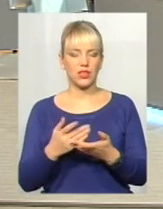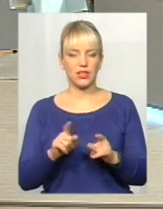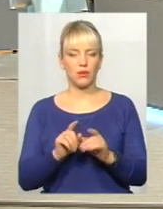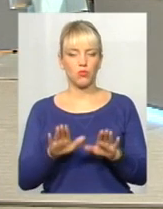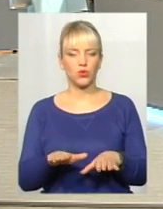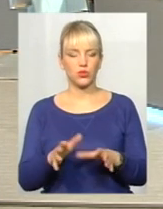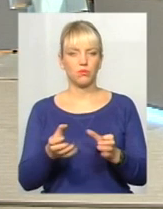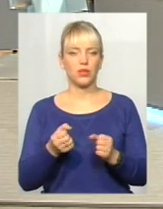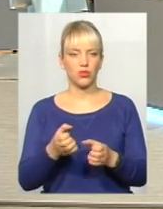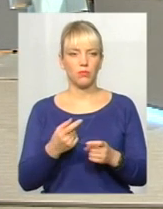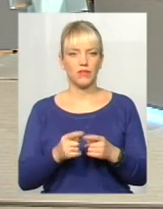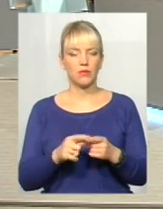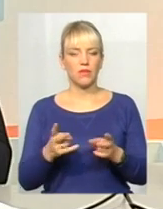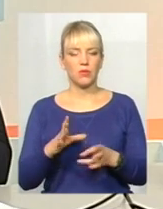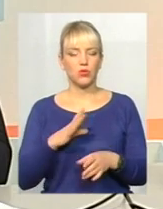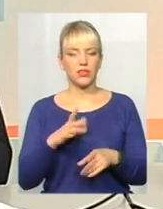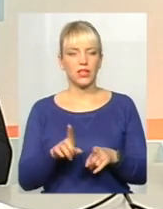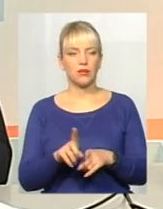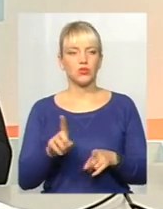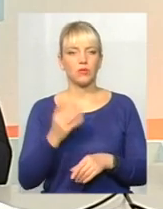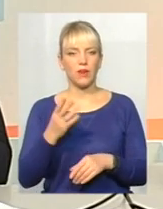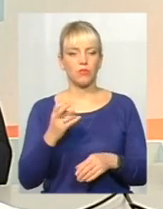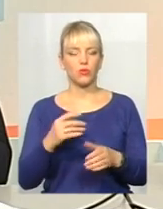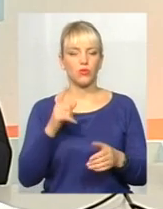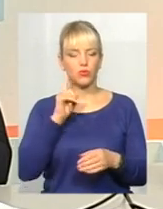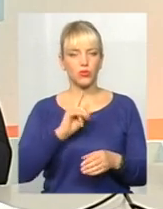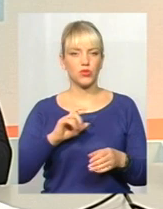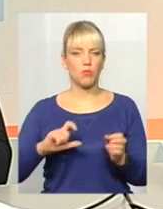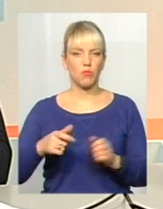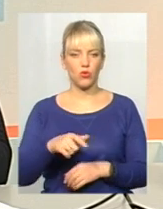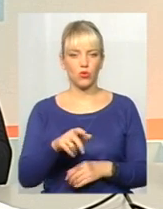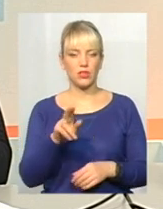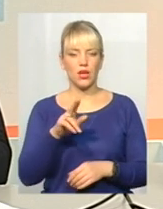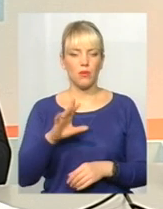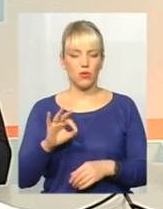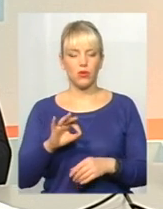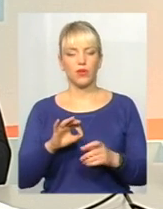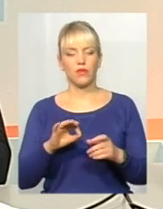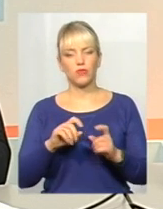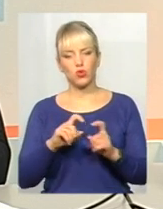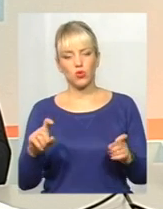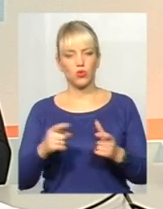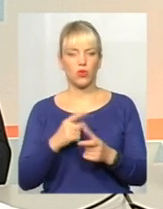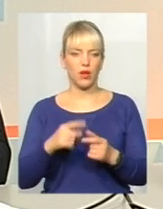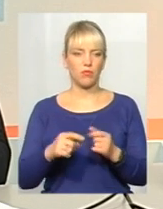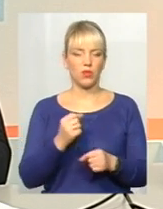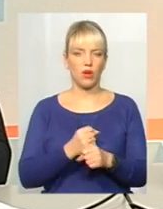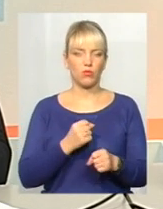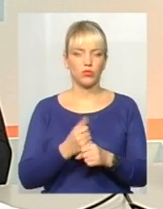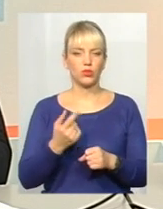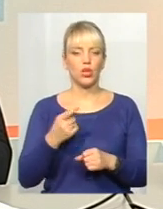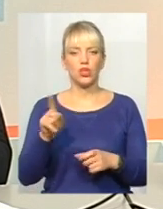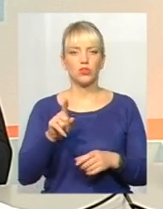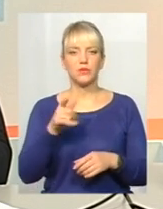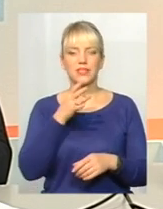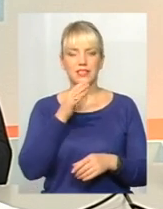прийому. Але він має бути таким, щоб вам було по дорозі або на роботу, або в школу, щоб це не займало вас окремо час, тому що ми розуміємо, що це економічно,